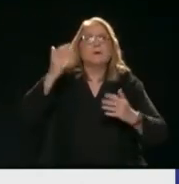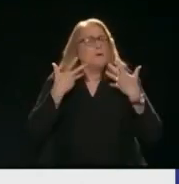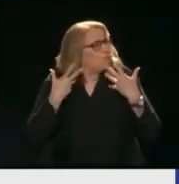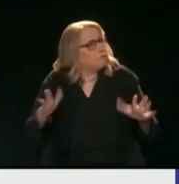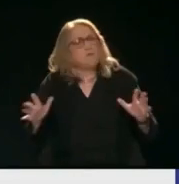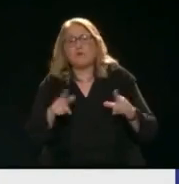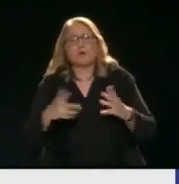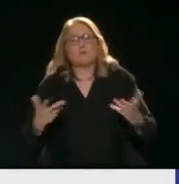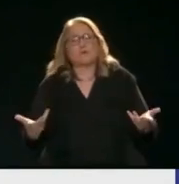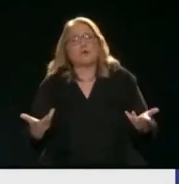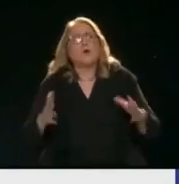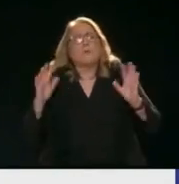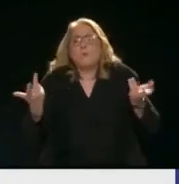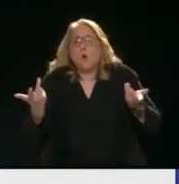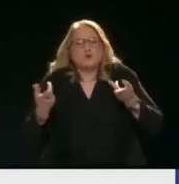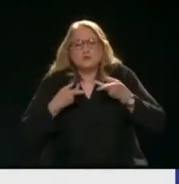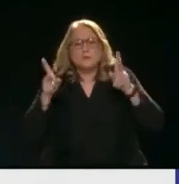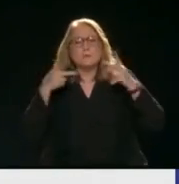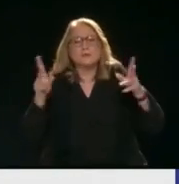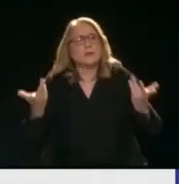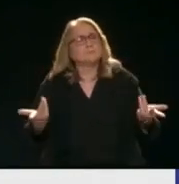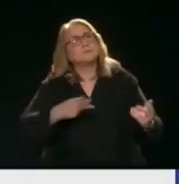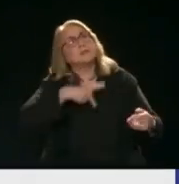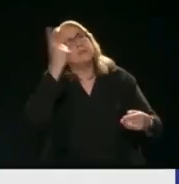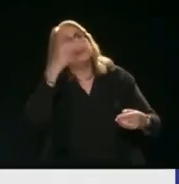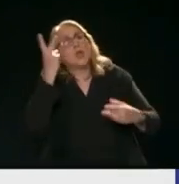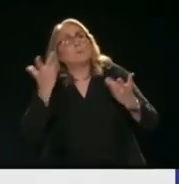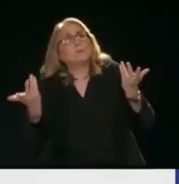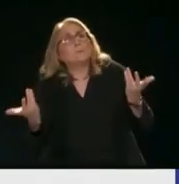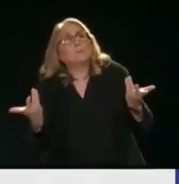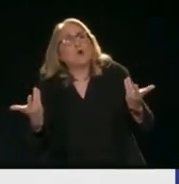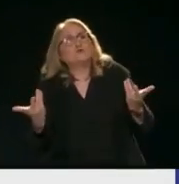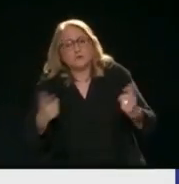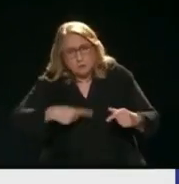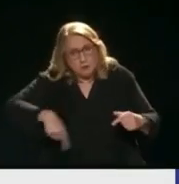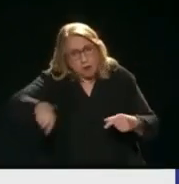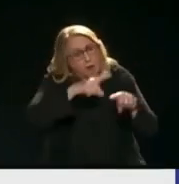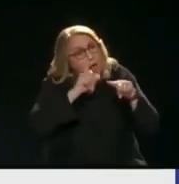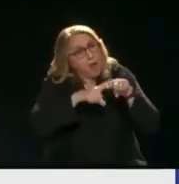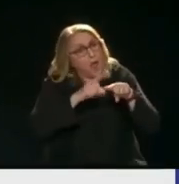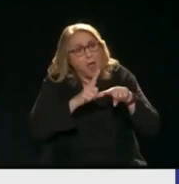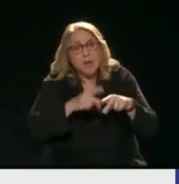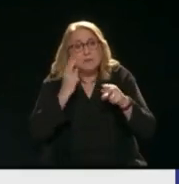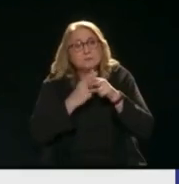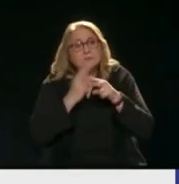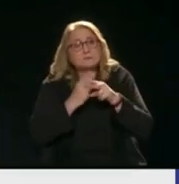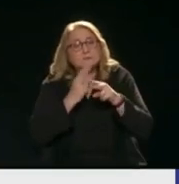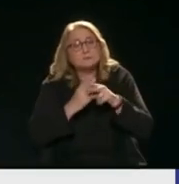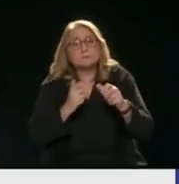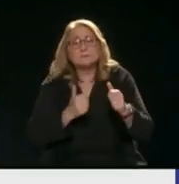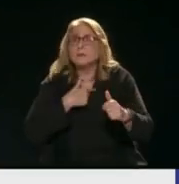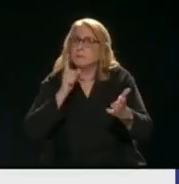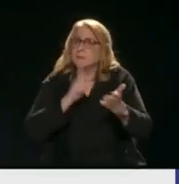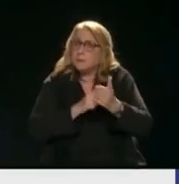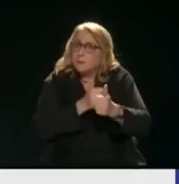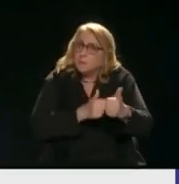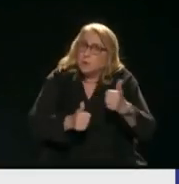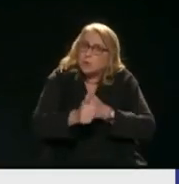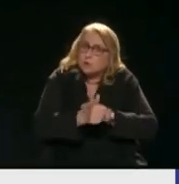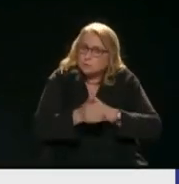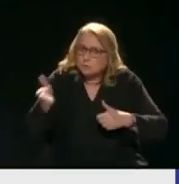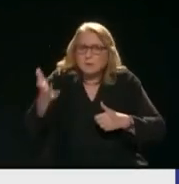επιτραπεί Πώς να έχεις περισσότερα δικαιώματα Από τον Αυτόχθονα Πώς θα έχουμε εμείς οι Έλληνες Περισσότερα δικαιώματα από τον